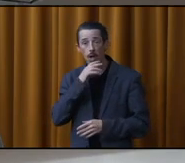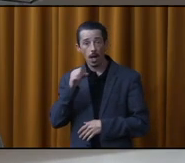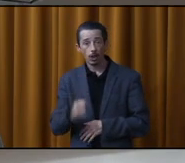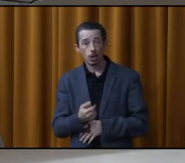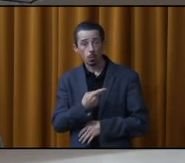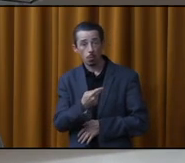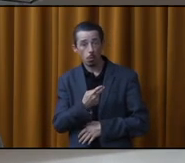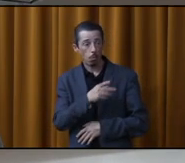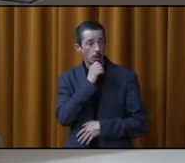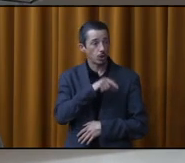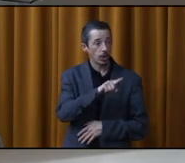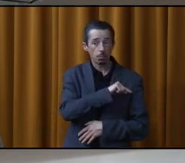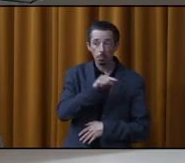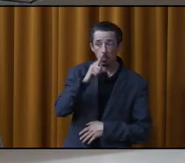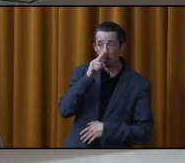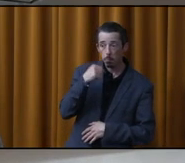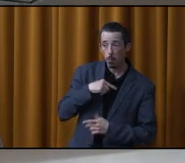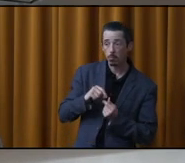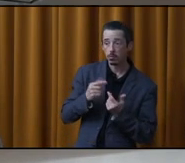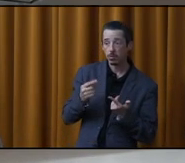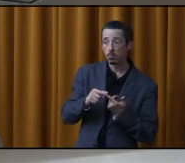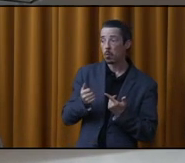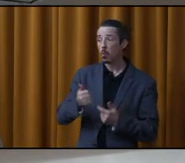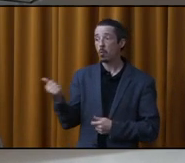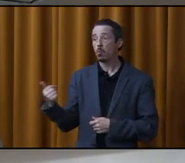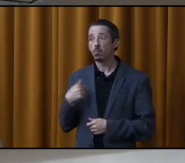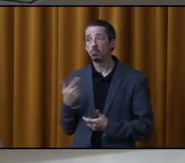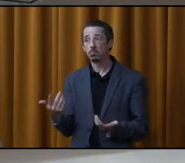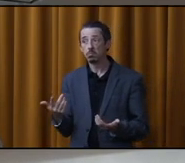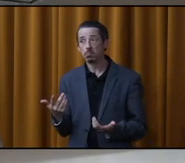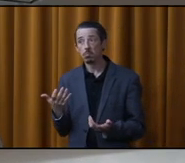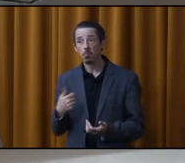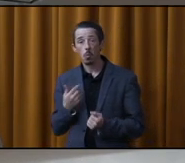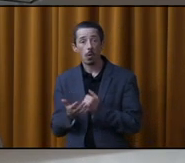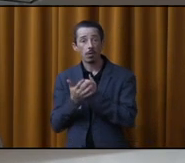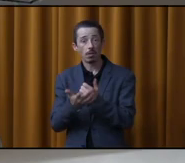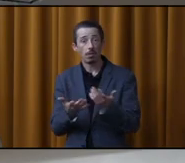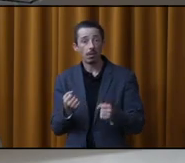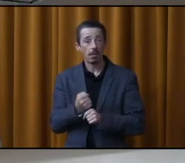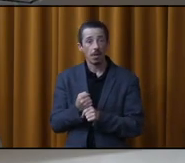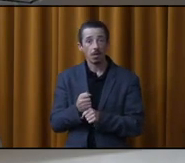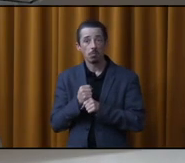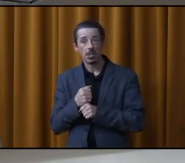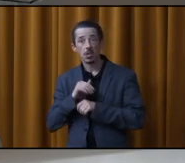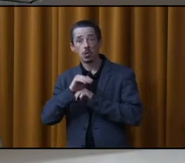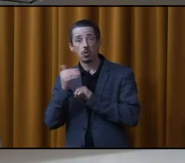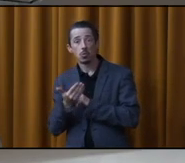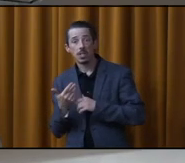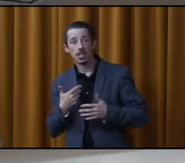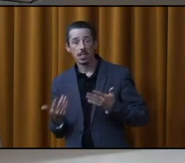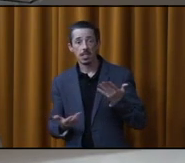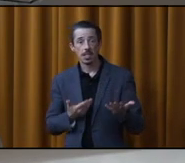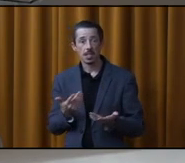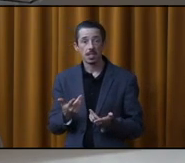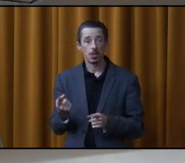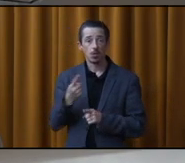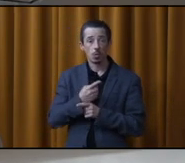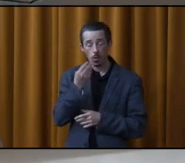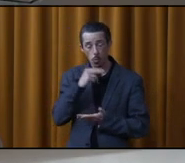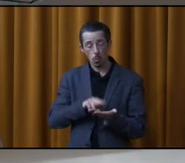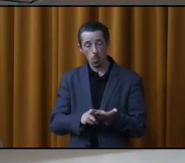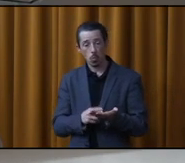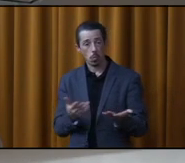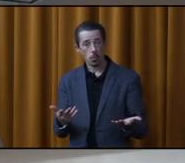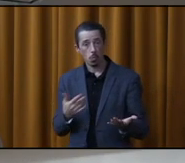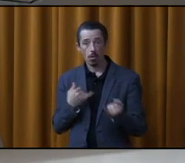toi, je ne pas me déplacer. » Puis, il a un autre qui me dit « Mais moi, j'aimerais bien ça t'aider, je travaille la nuit, puis le jour où j'essaie de dormir, mais